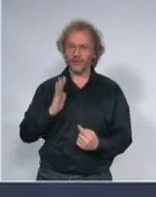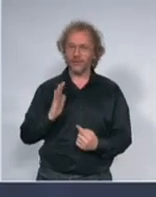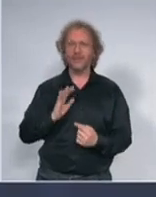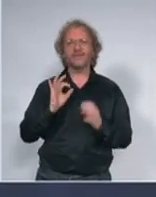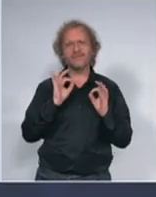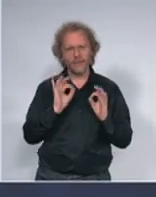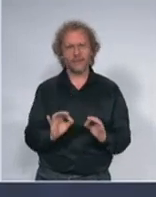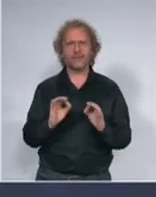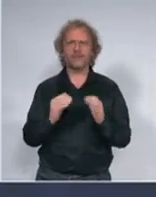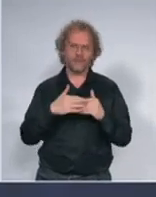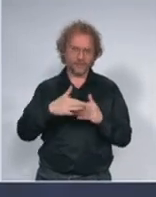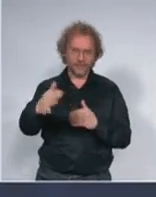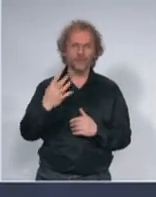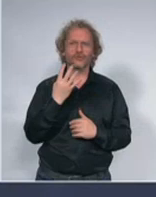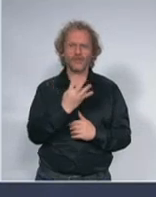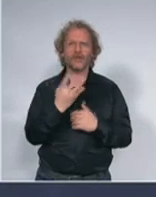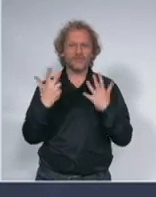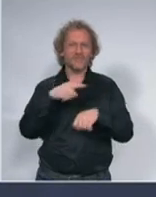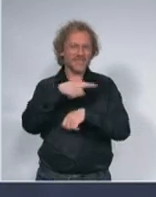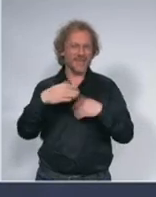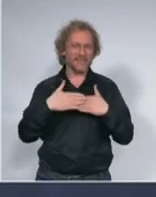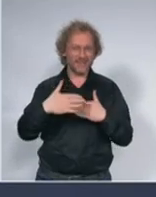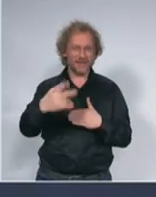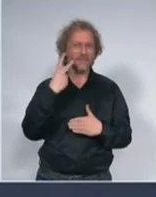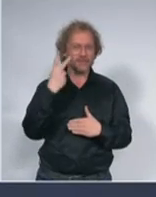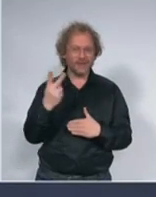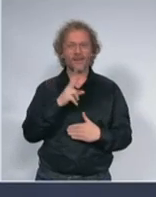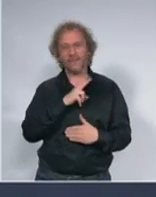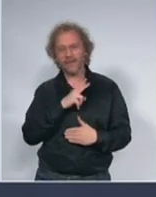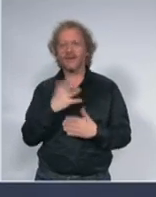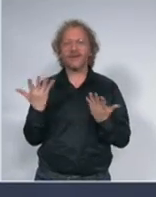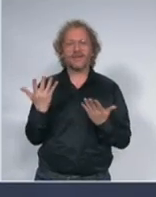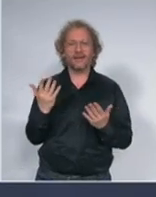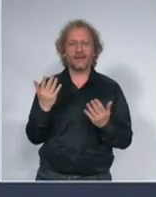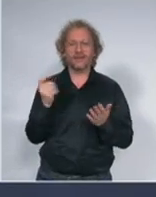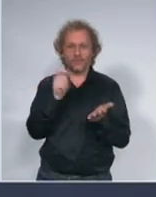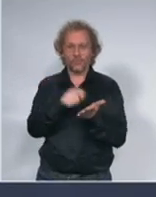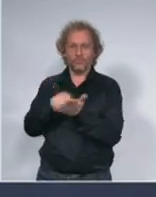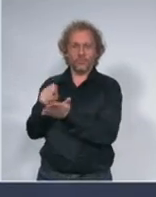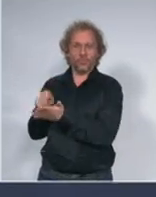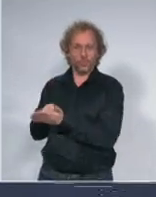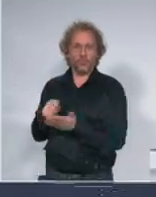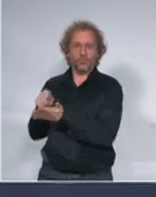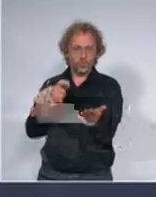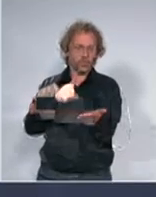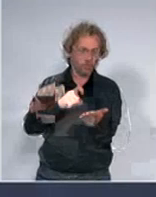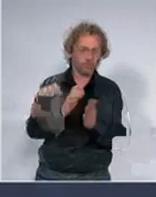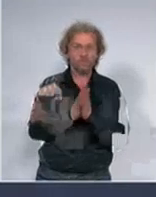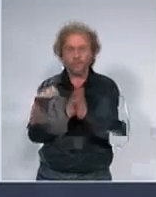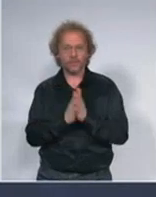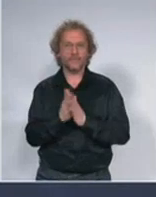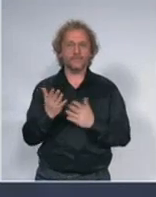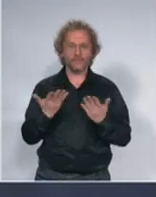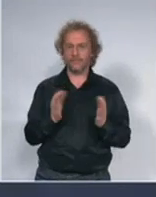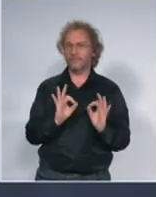48 sati imati na raspolaganju prilično bezbenu količinu